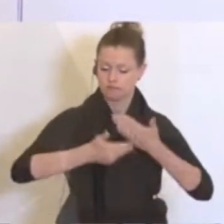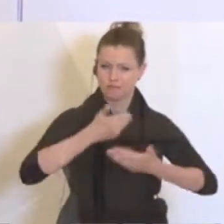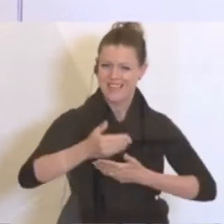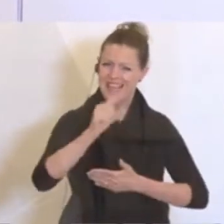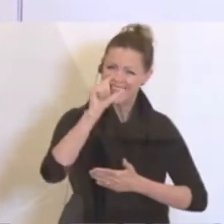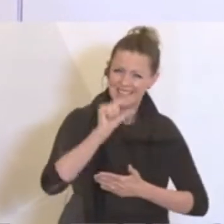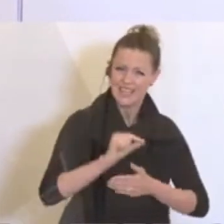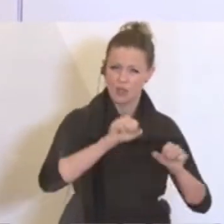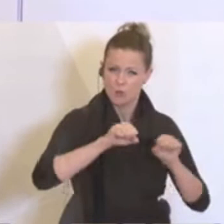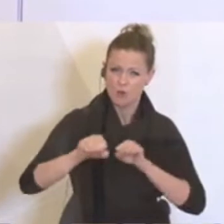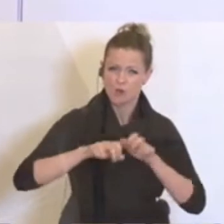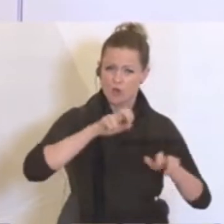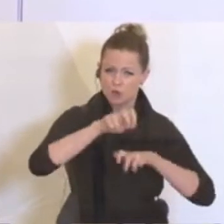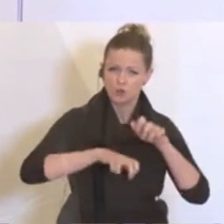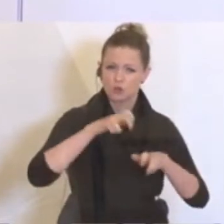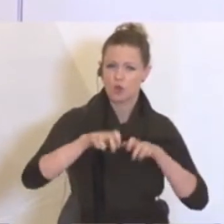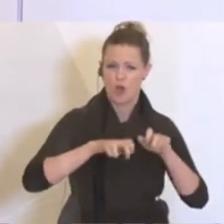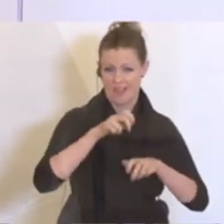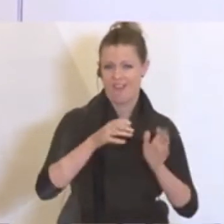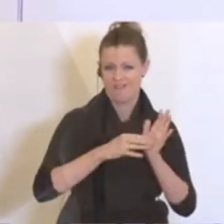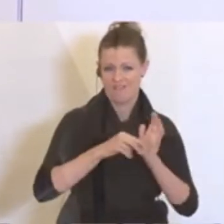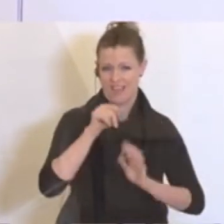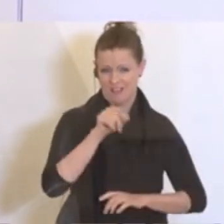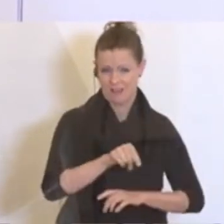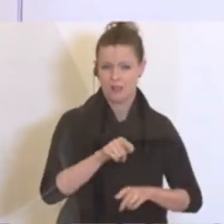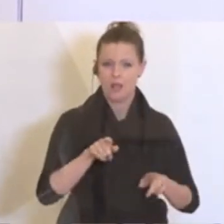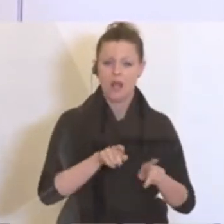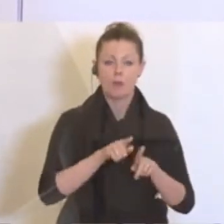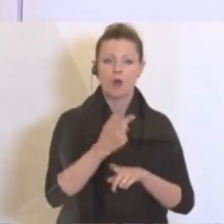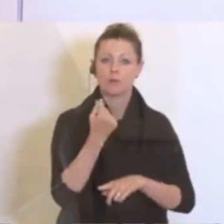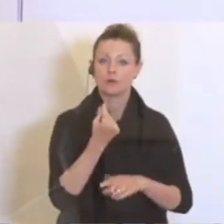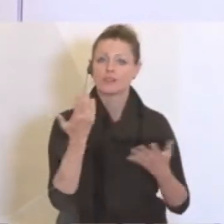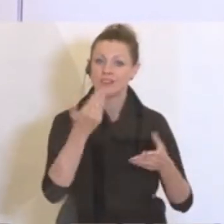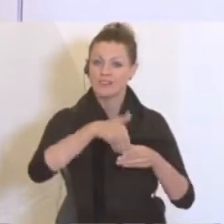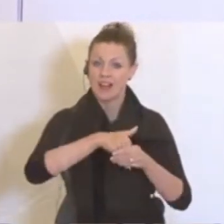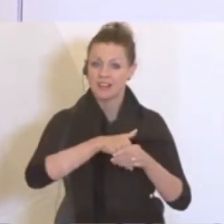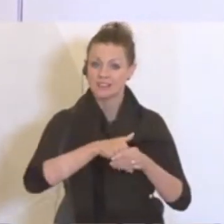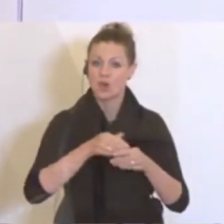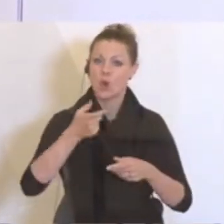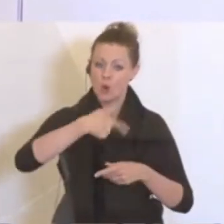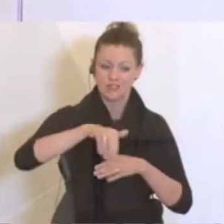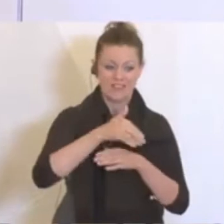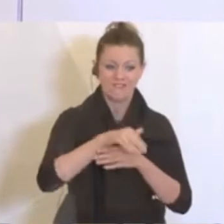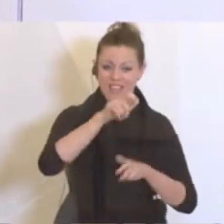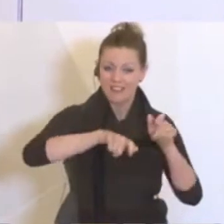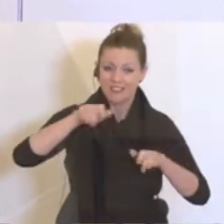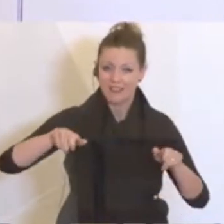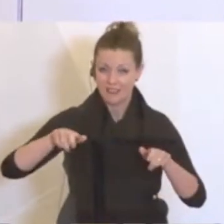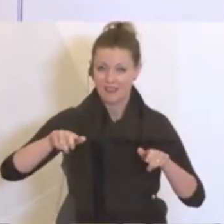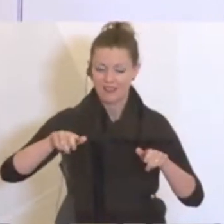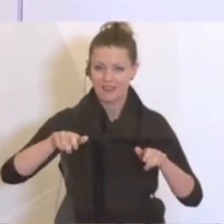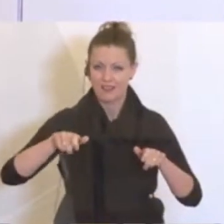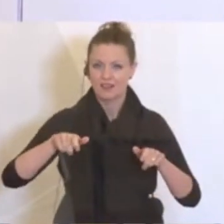niedrigstmöglichen Steuersatz an. Das bedeutet aber vor allem auch, dass unsere Wirte und unsere Gastronomen die